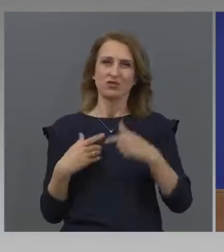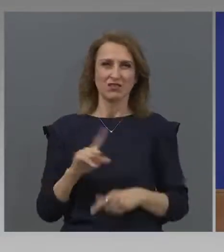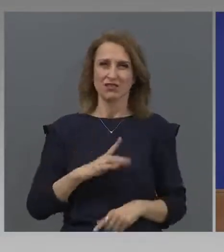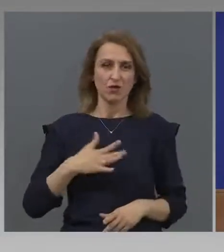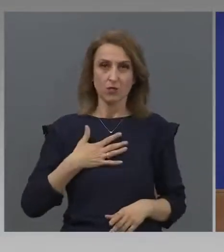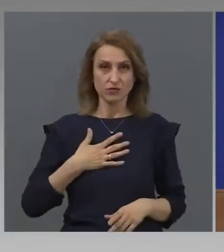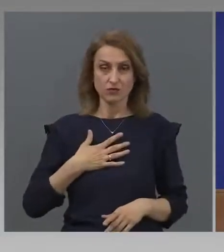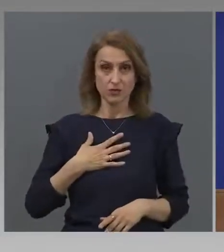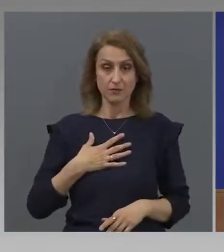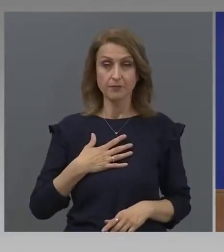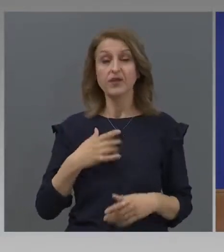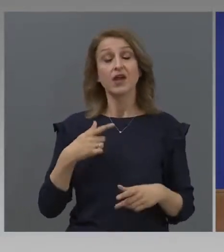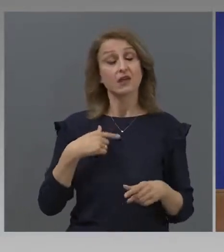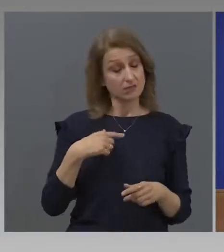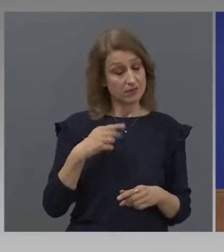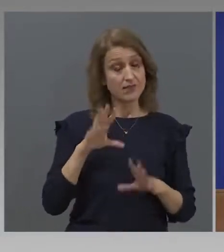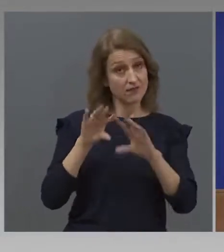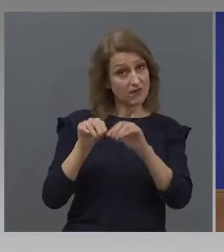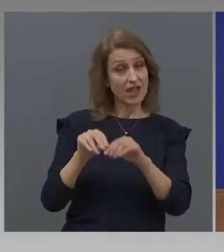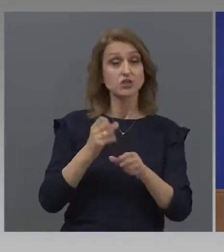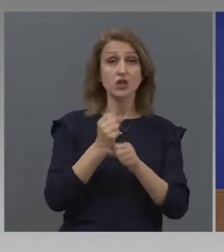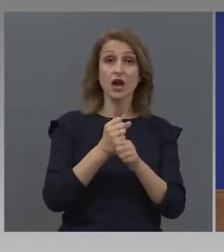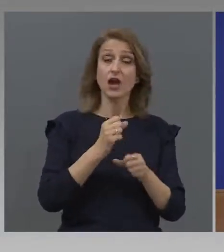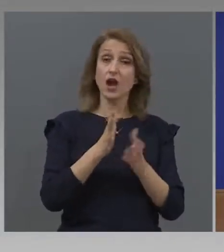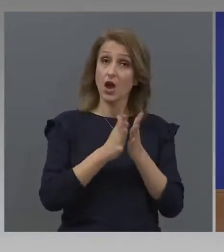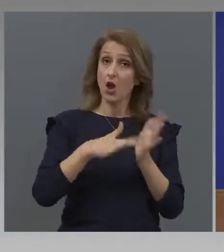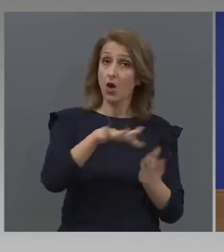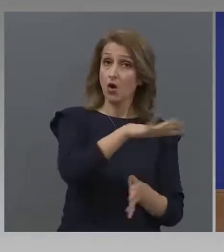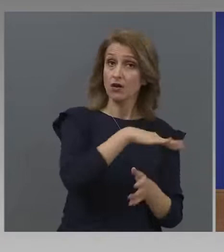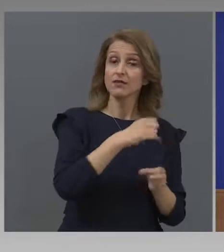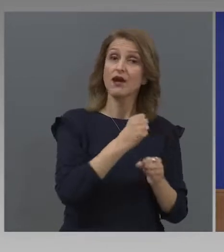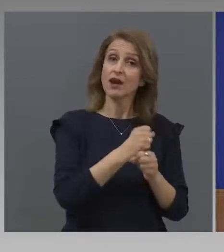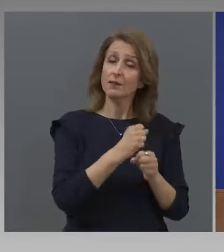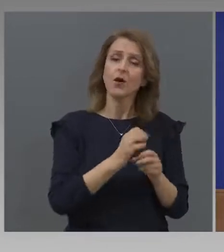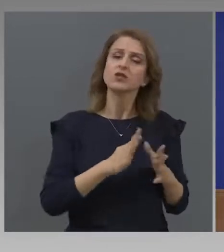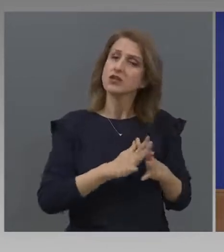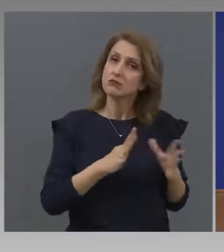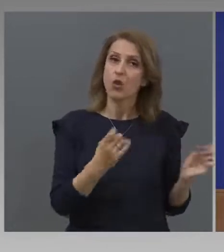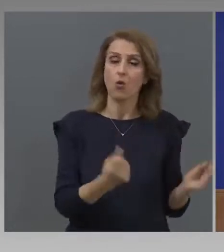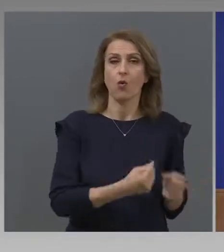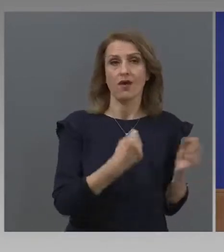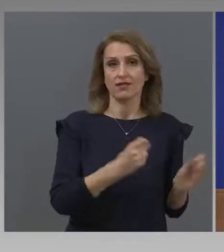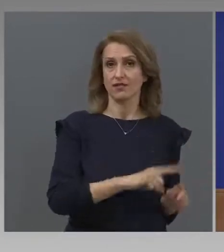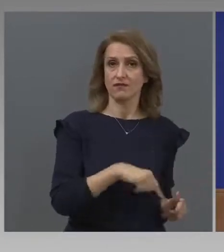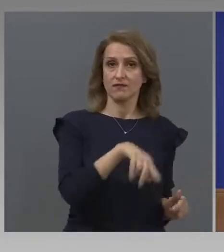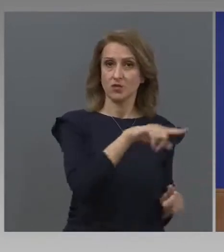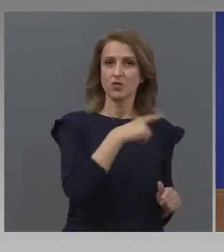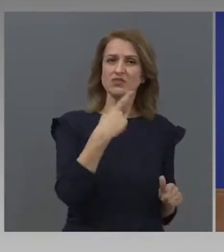работят много активно хората в тази сфера. съжалявам, че са